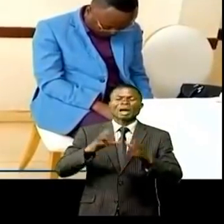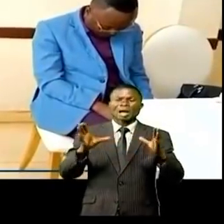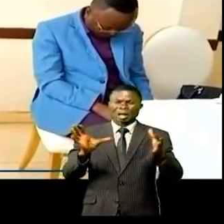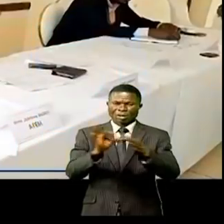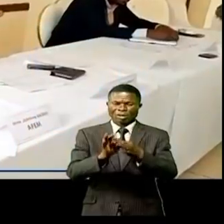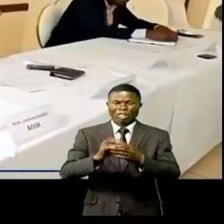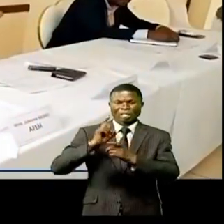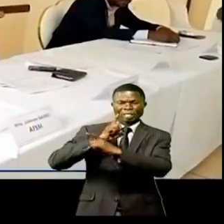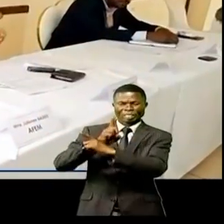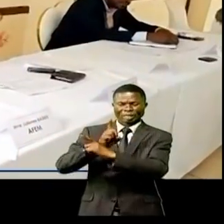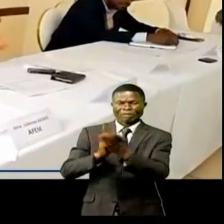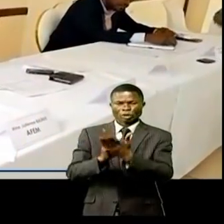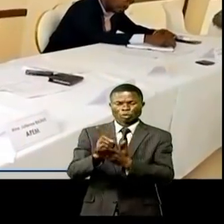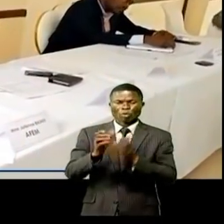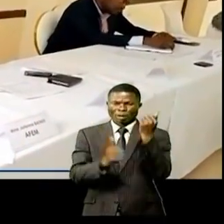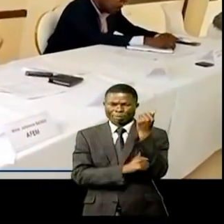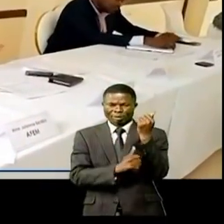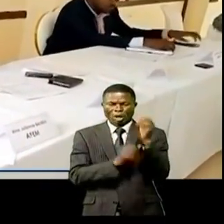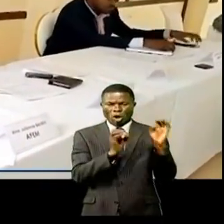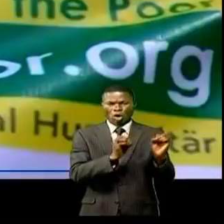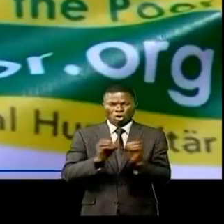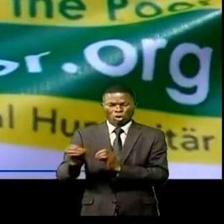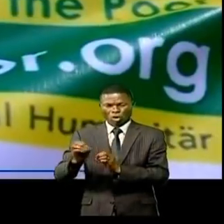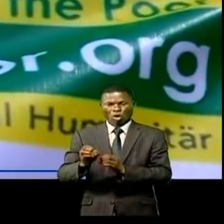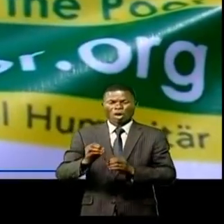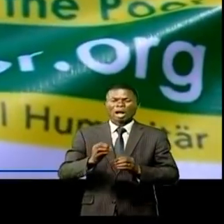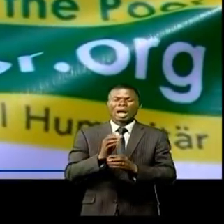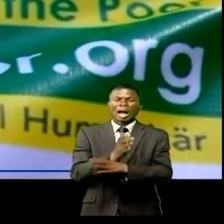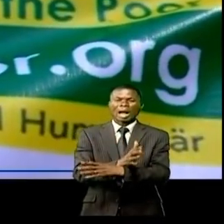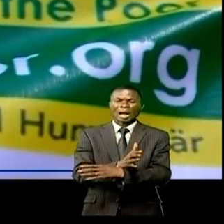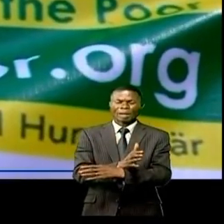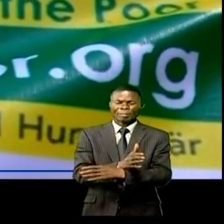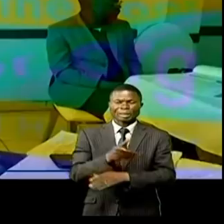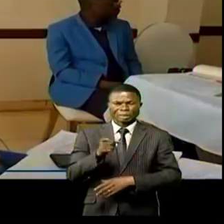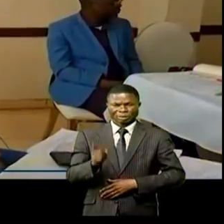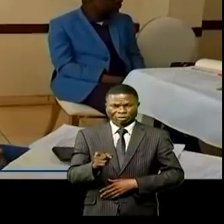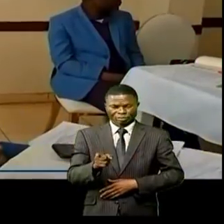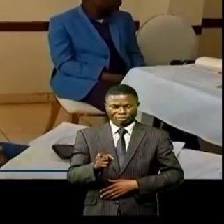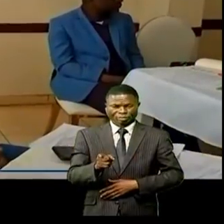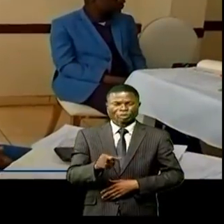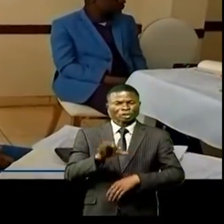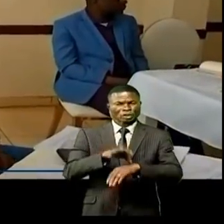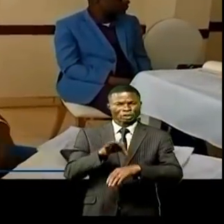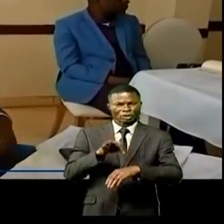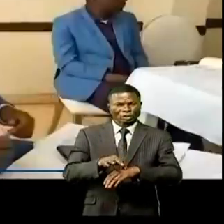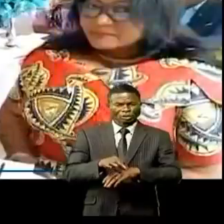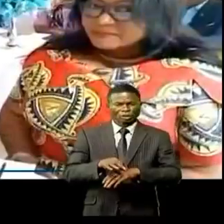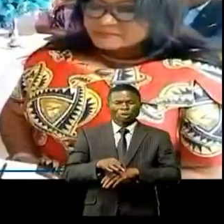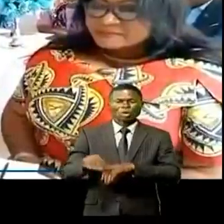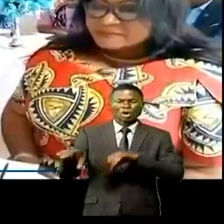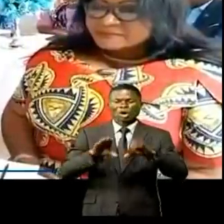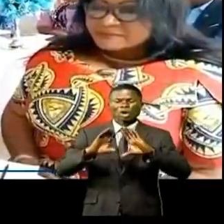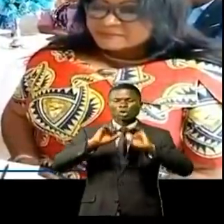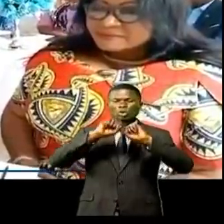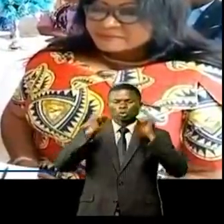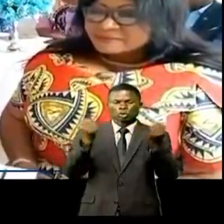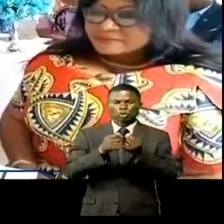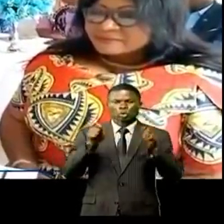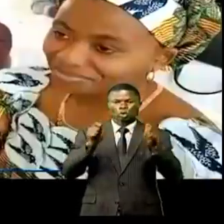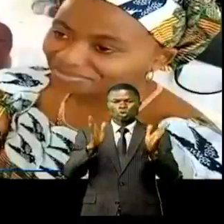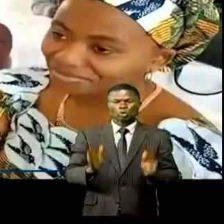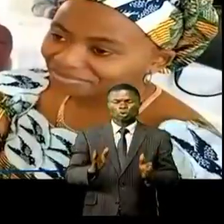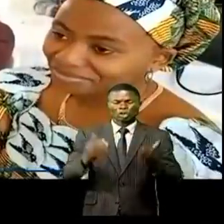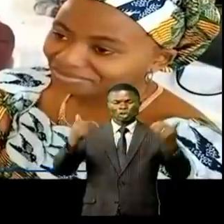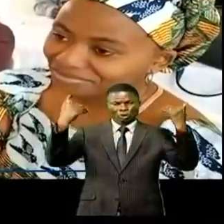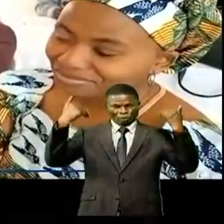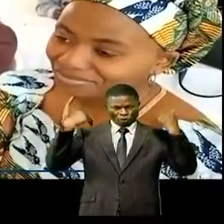les défenseurs de droits humains et l'organisation allemande My Voice for Poo, était une occasion pour les acteurs sociaux, les journalistes et les